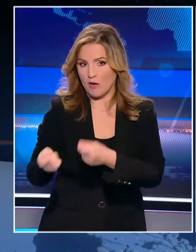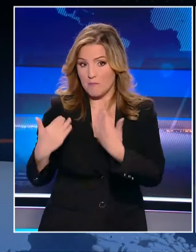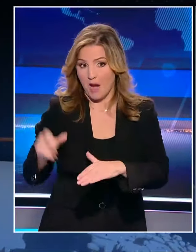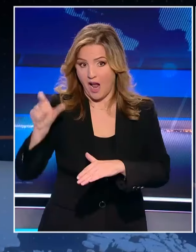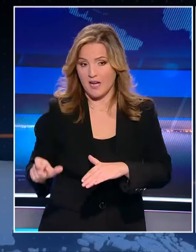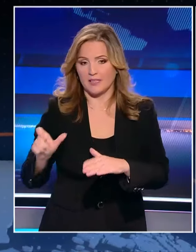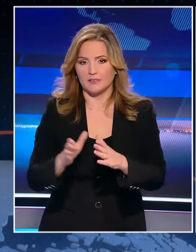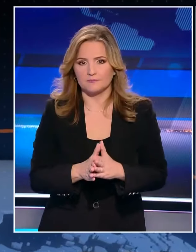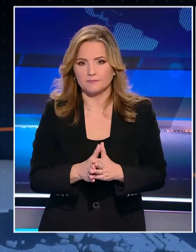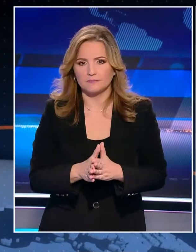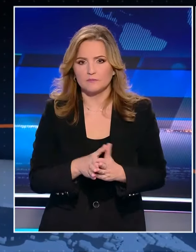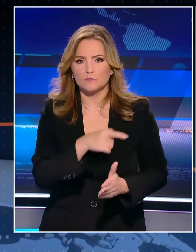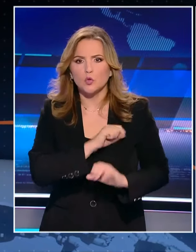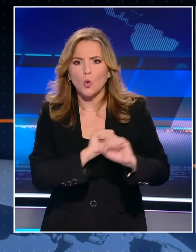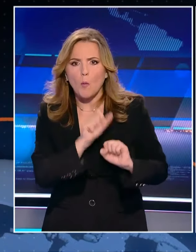Ακίλη.